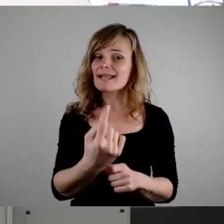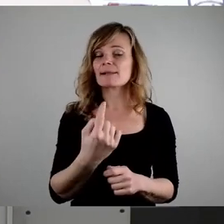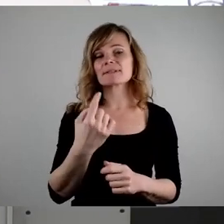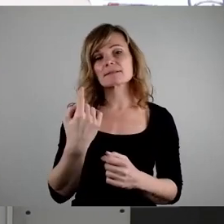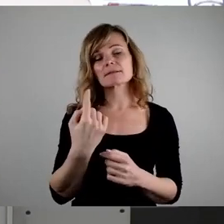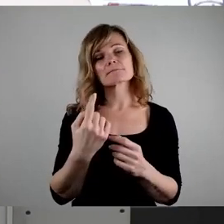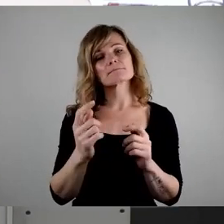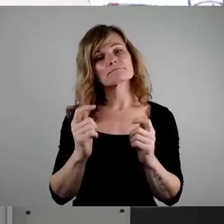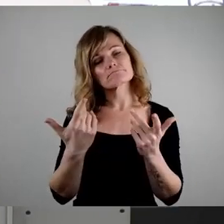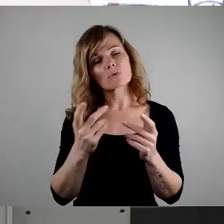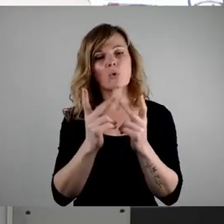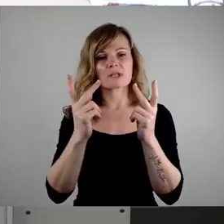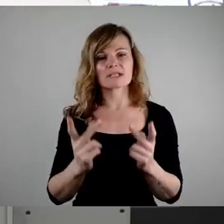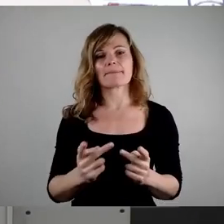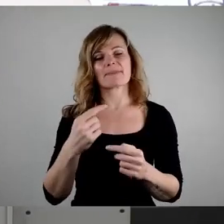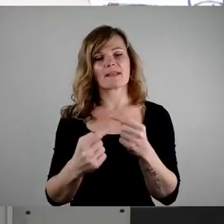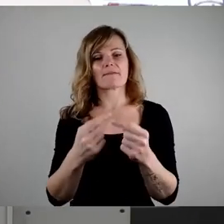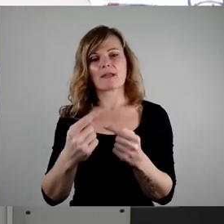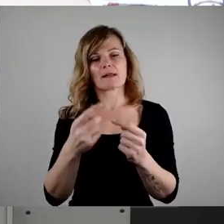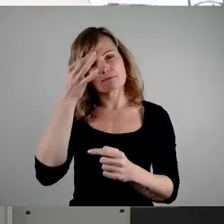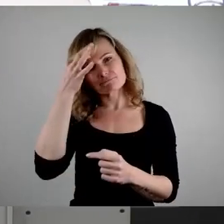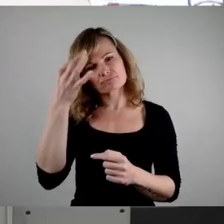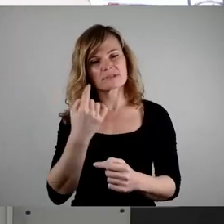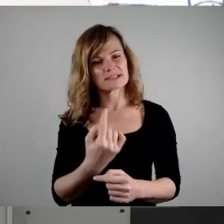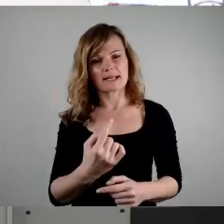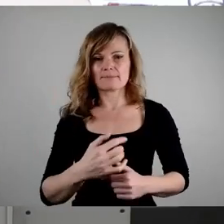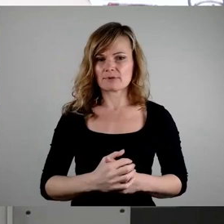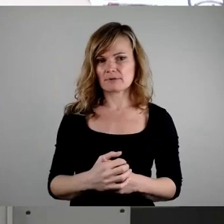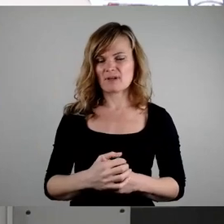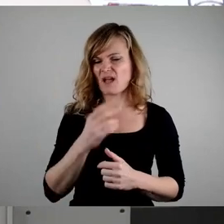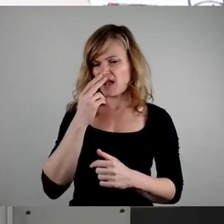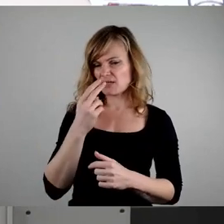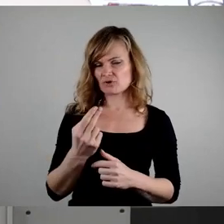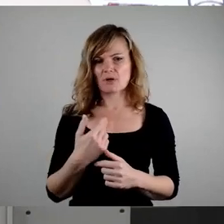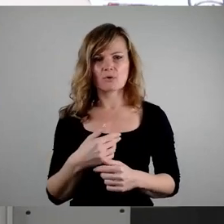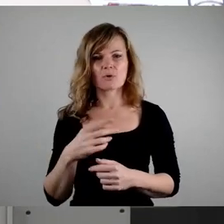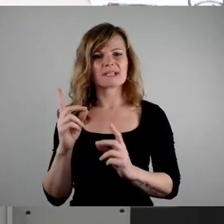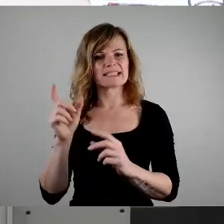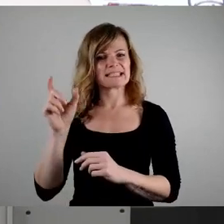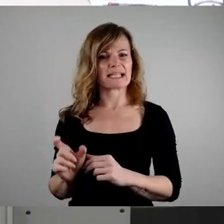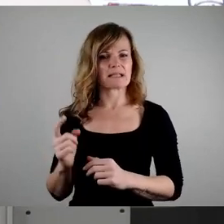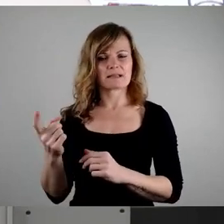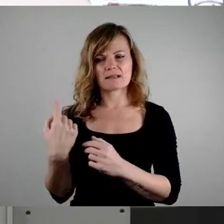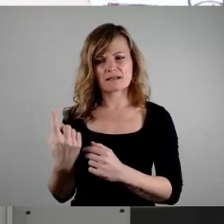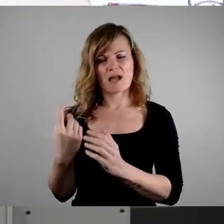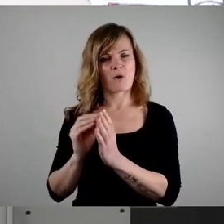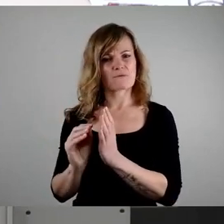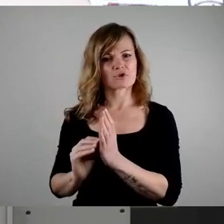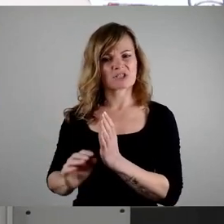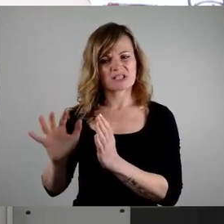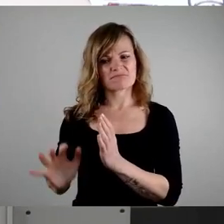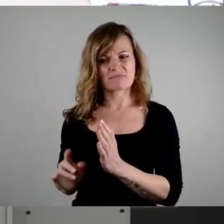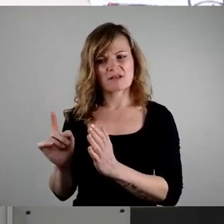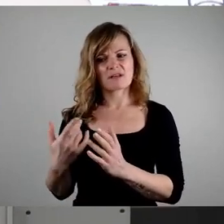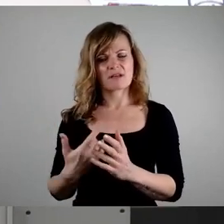Mieterinnenmitbestimmung zu entwickeln. Denn wenn man sich das anschaut, was die Dissidenten aufgeschrieben haben, dann ist das doch extrem